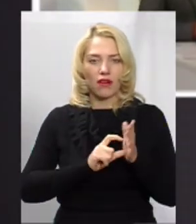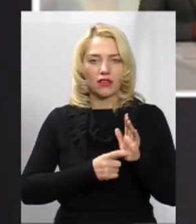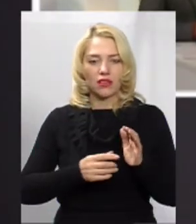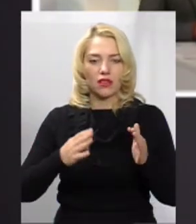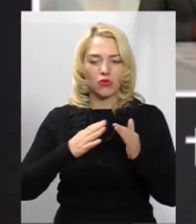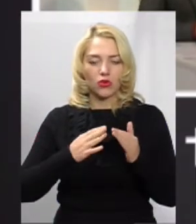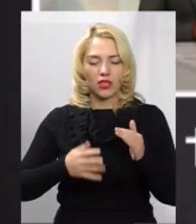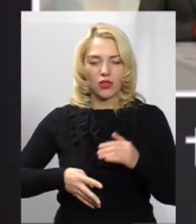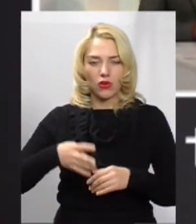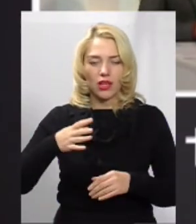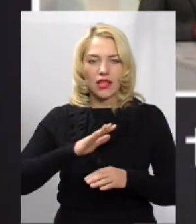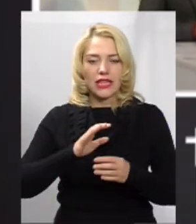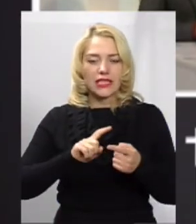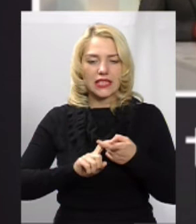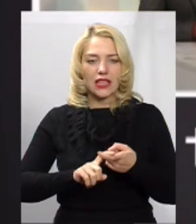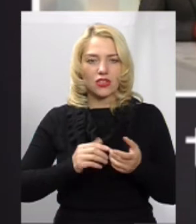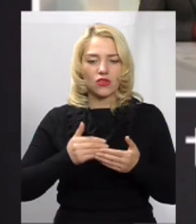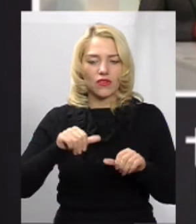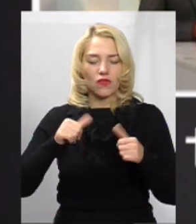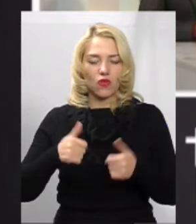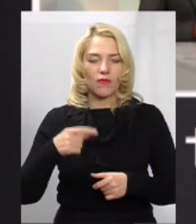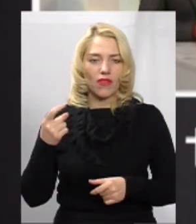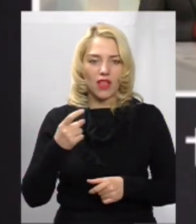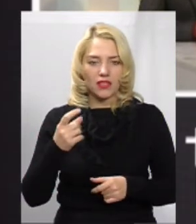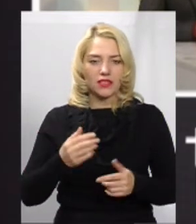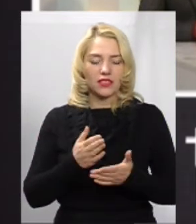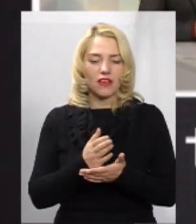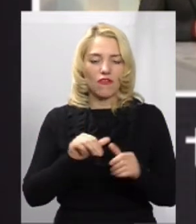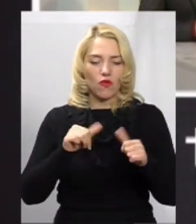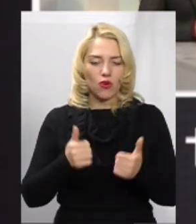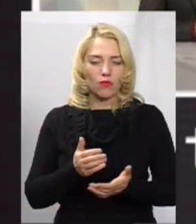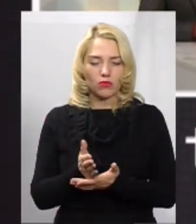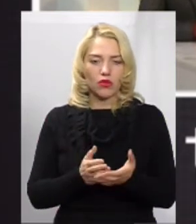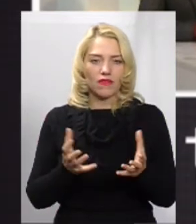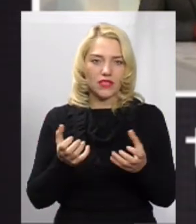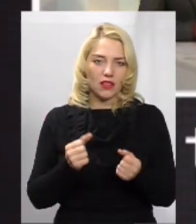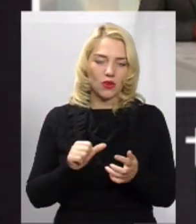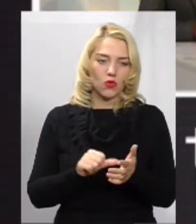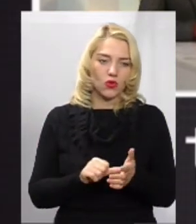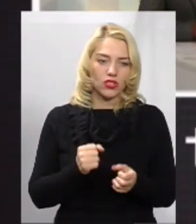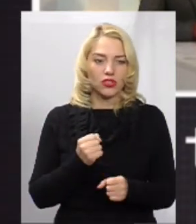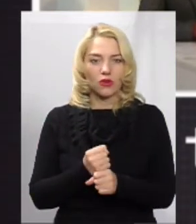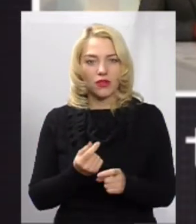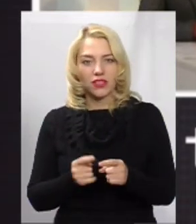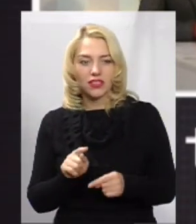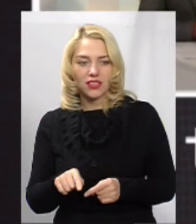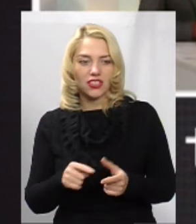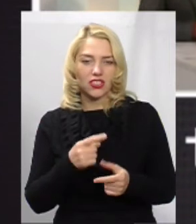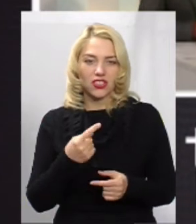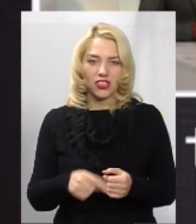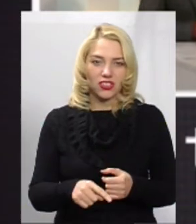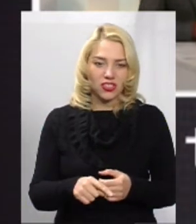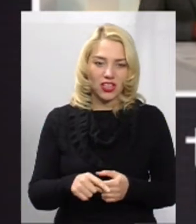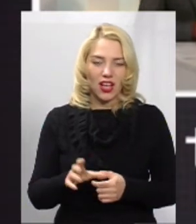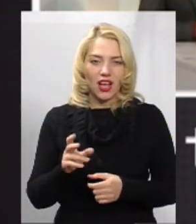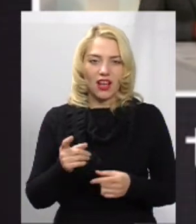незалежно від форми власності, від форми обслуговування, взяти участь і зробити ті чи інші якісь капітальні ремонти